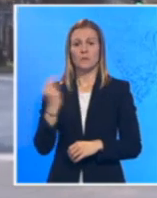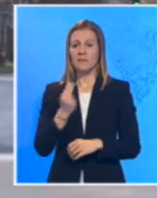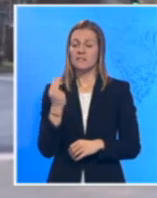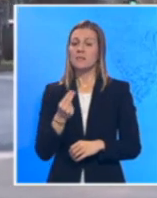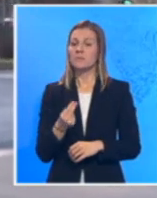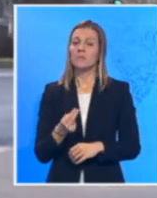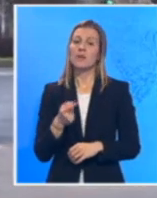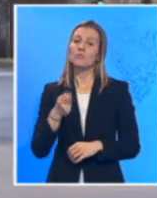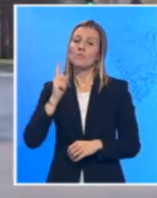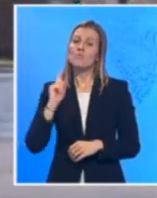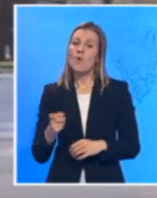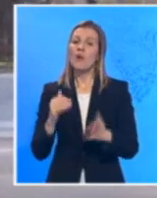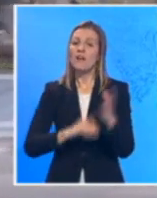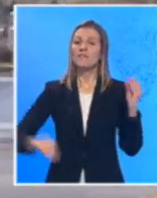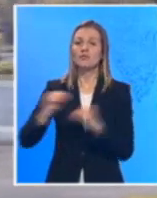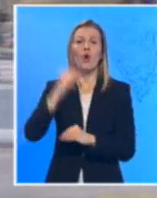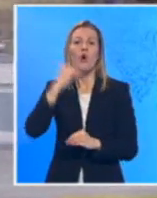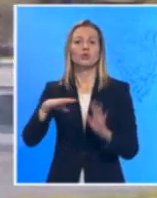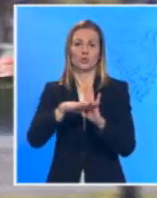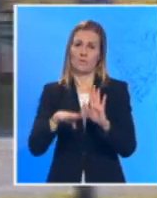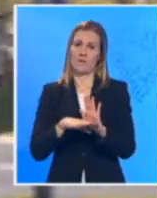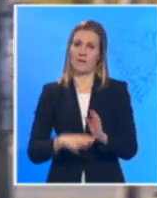biti prinuđena da uvodi još oštrije mere. Studio.